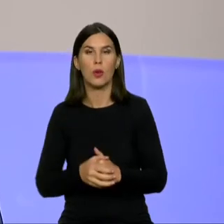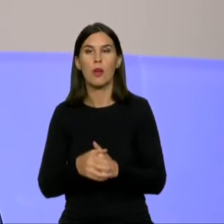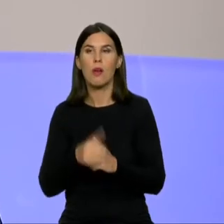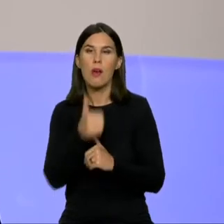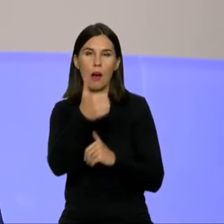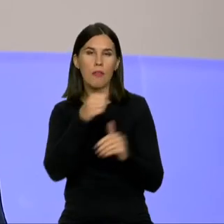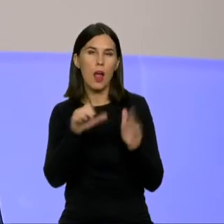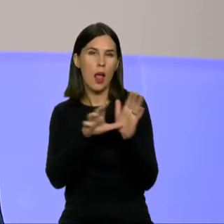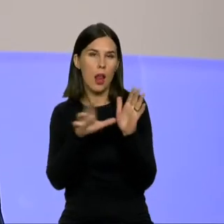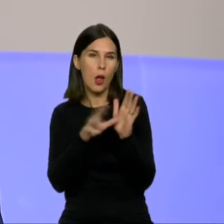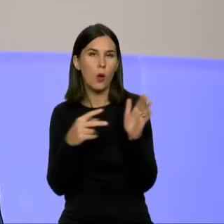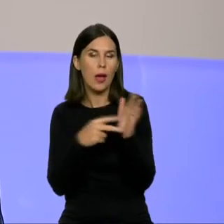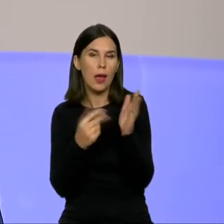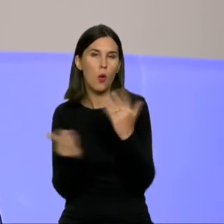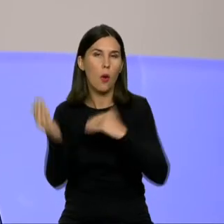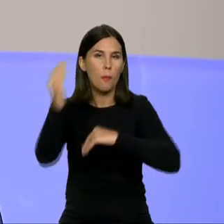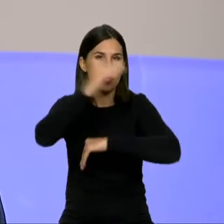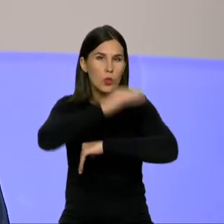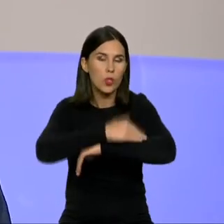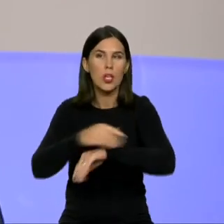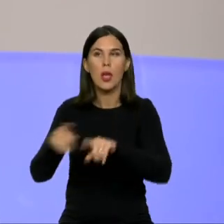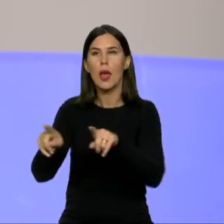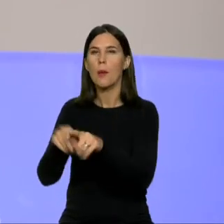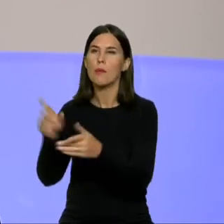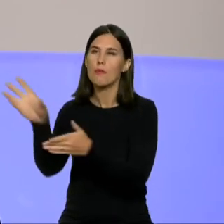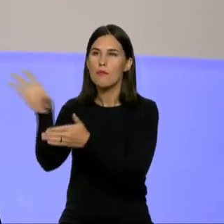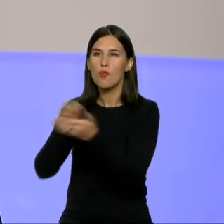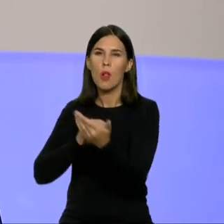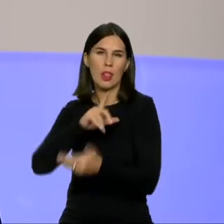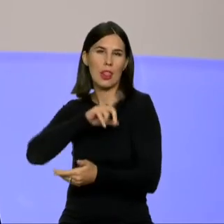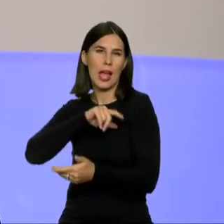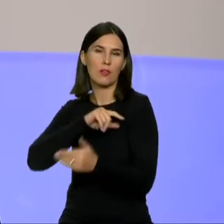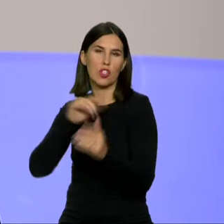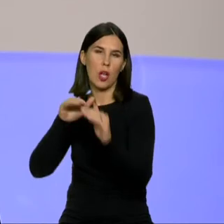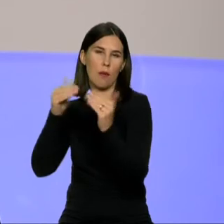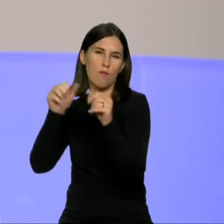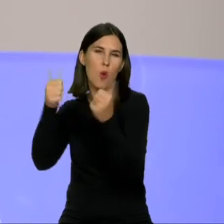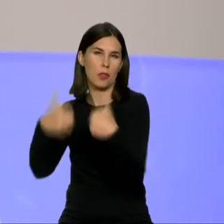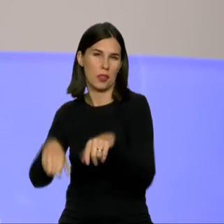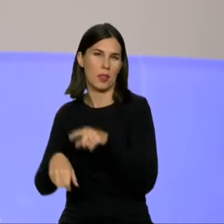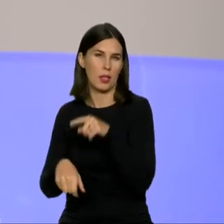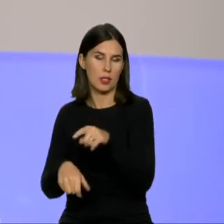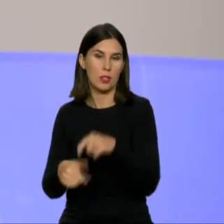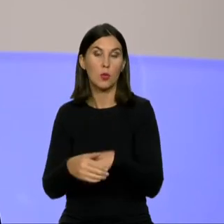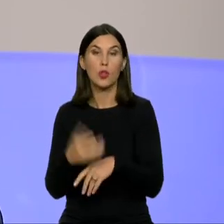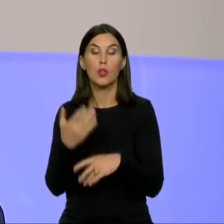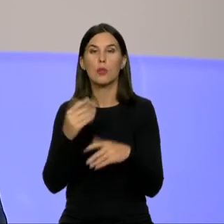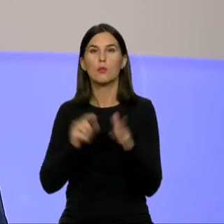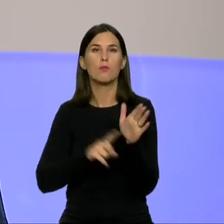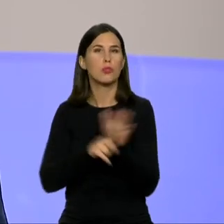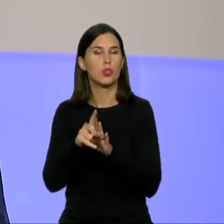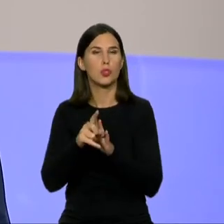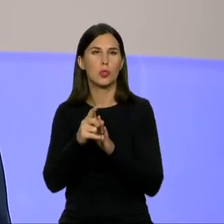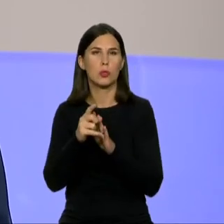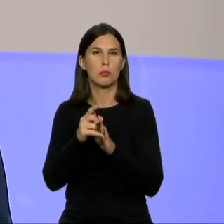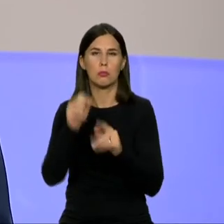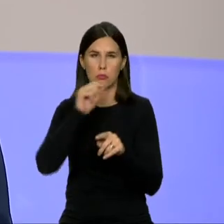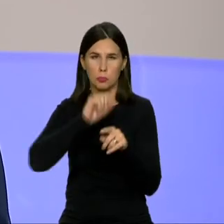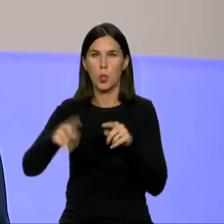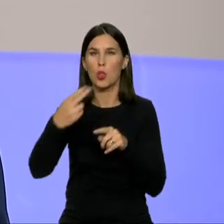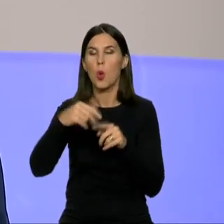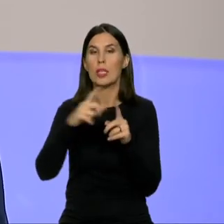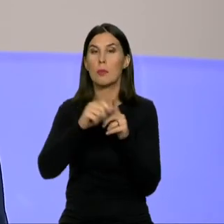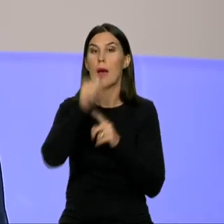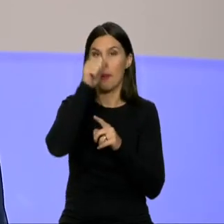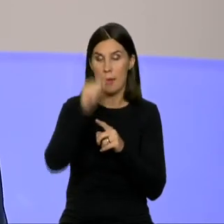kainas, pagal taip vadinamą latvišką modelį, kas įsigaliotų jau nuo šių metų spalio mėnesio ir truktų iki kitų metų